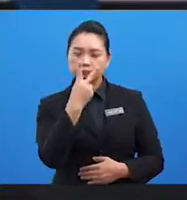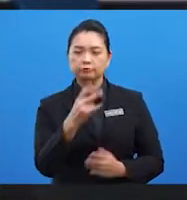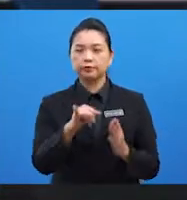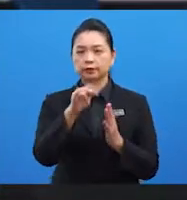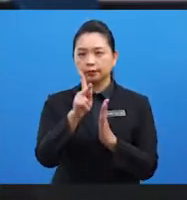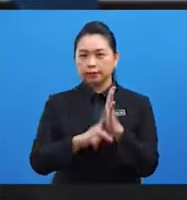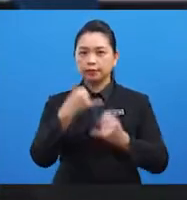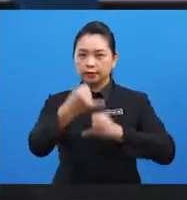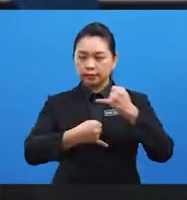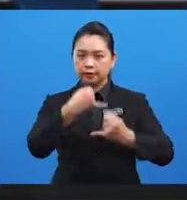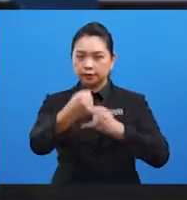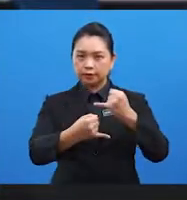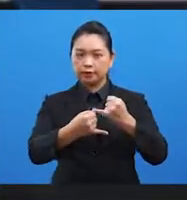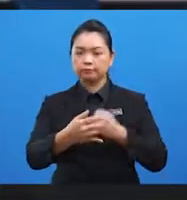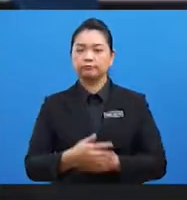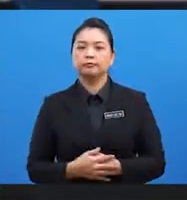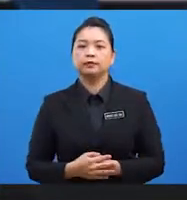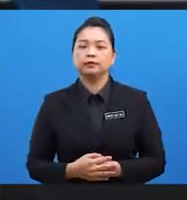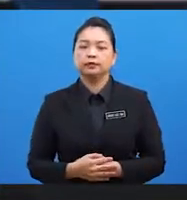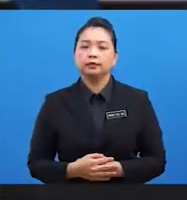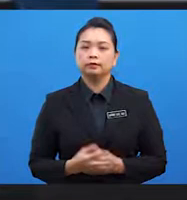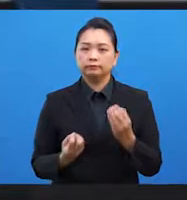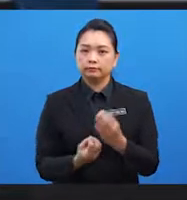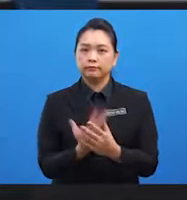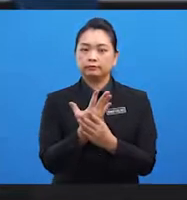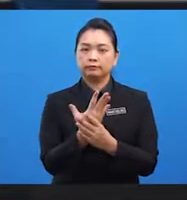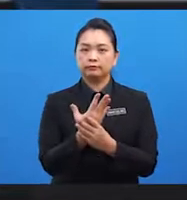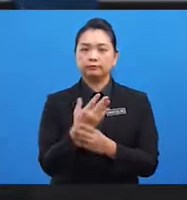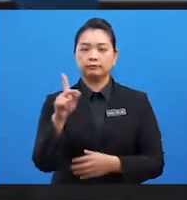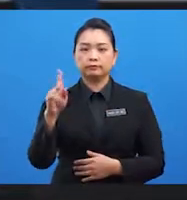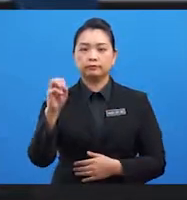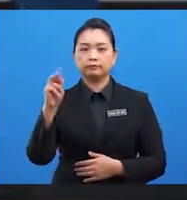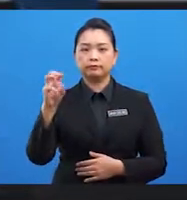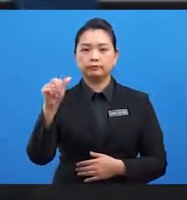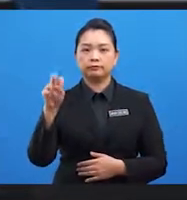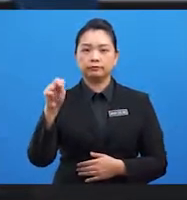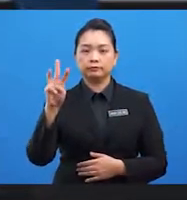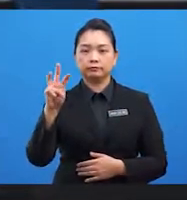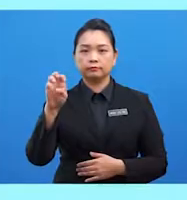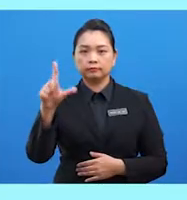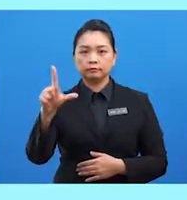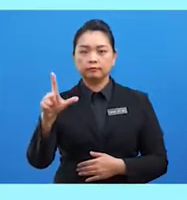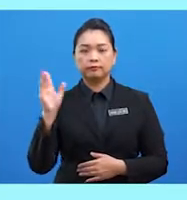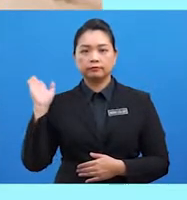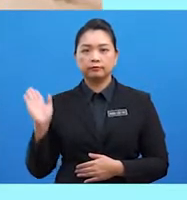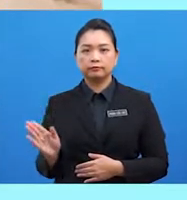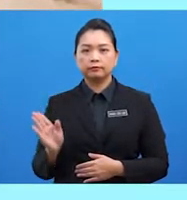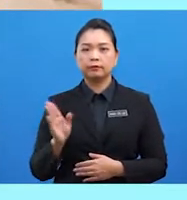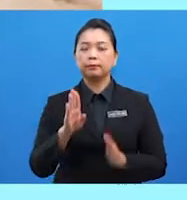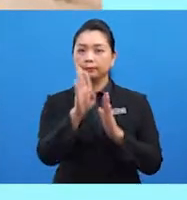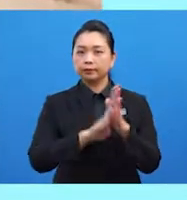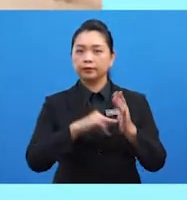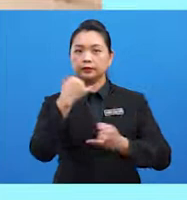-kejayaan dalam kesepakatan Pertubuhan Commonwealth. Pertubuhan ini